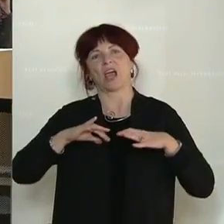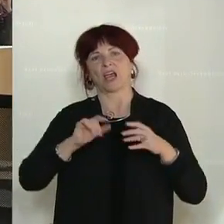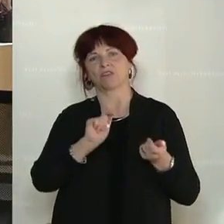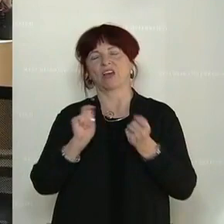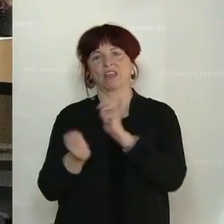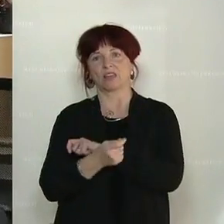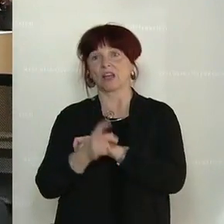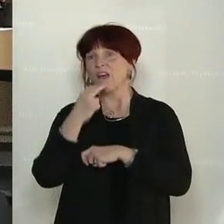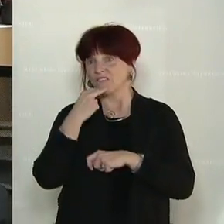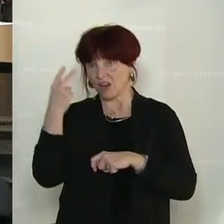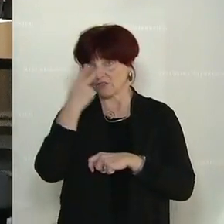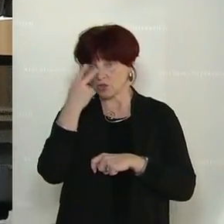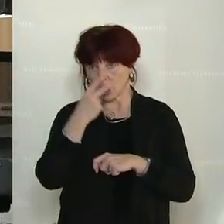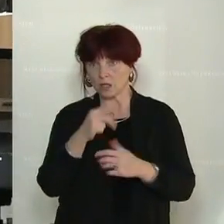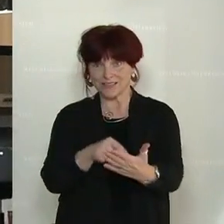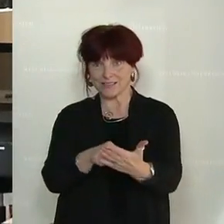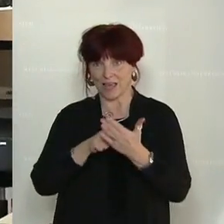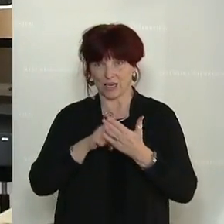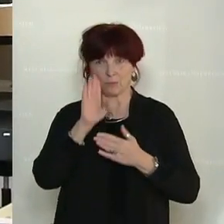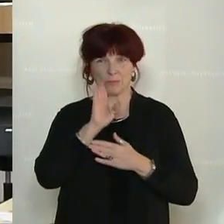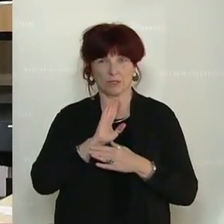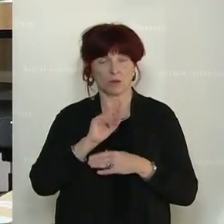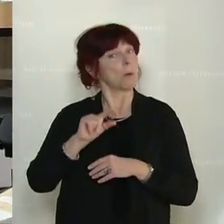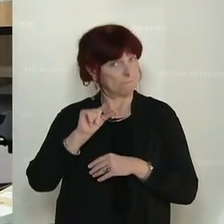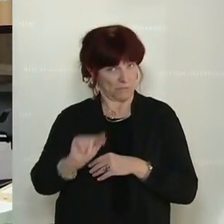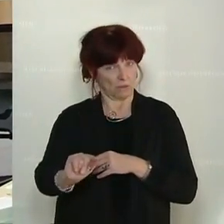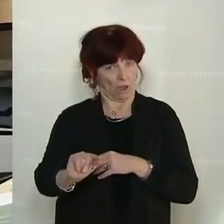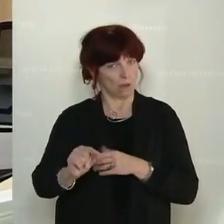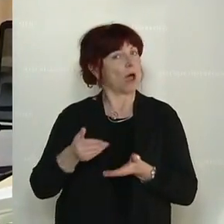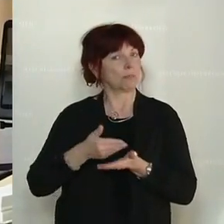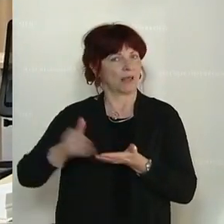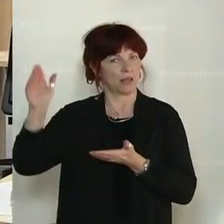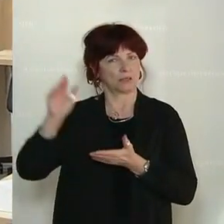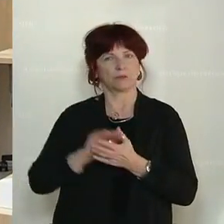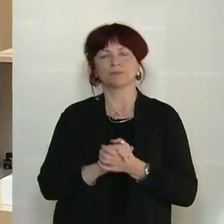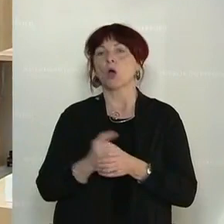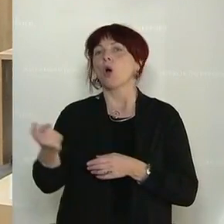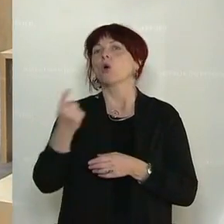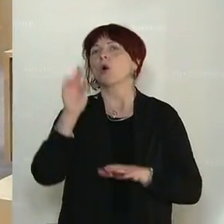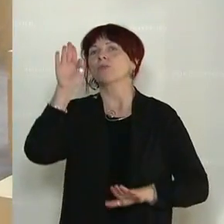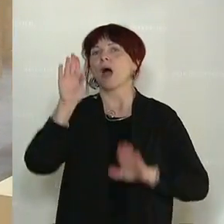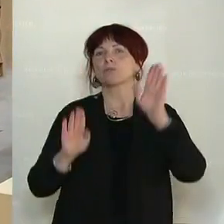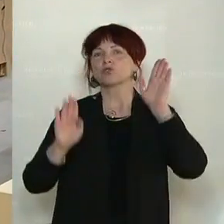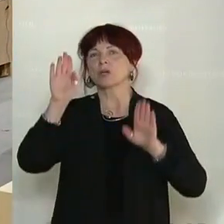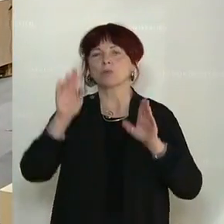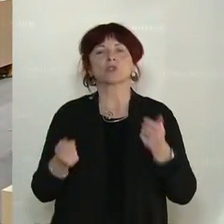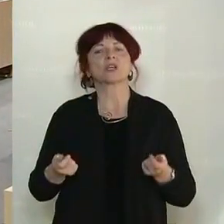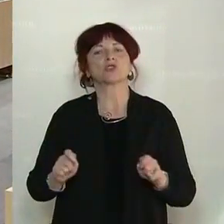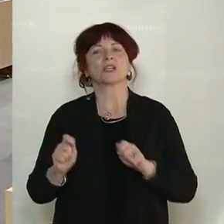um ein Zeichen. Das ist die Minderheit abgelehnt. Wir gelangen zur Abstimmung über den